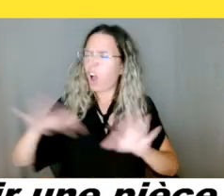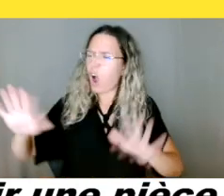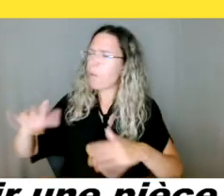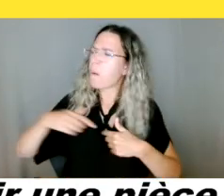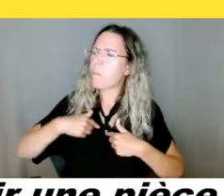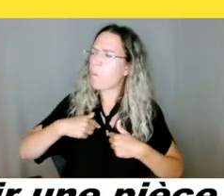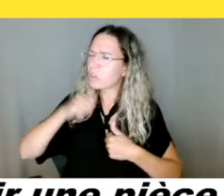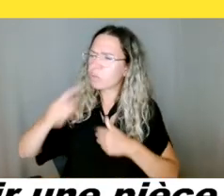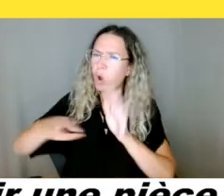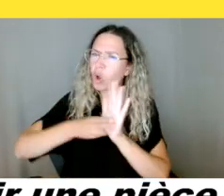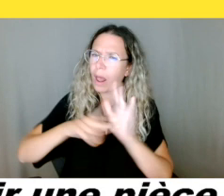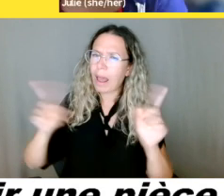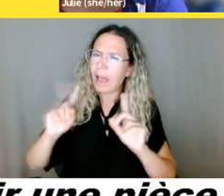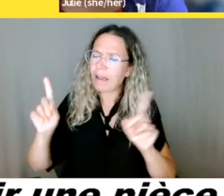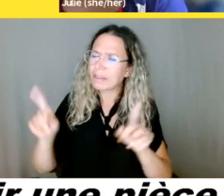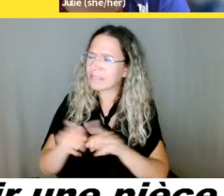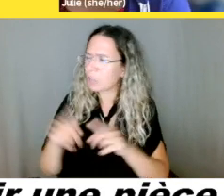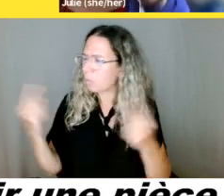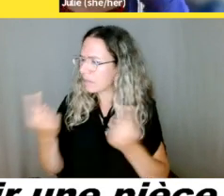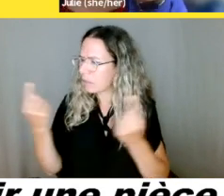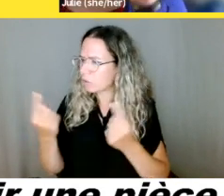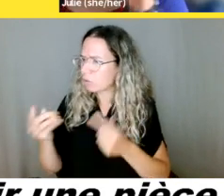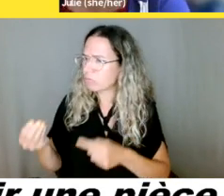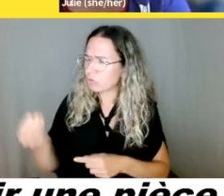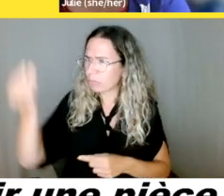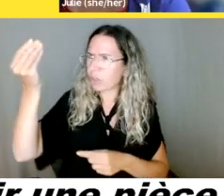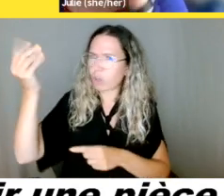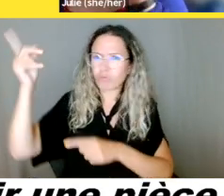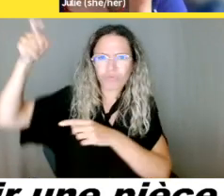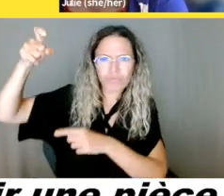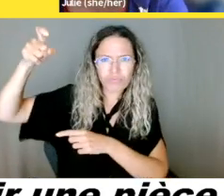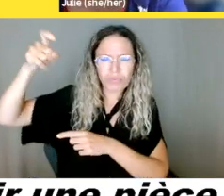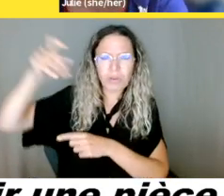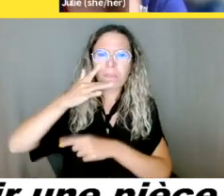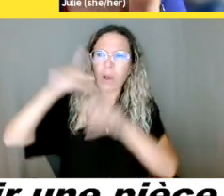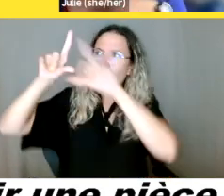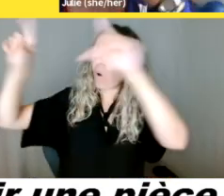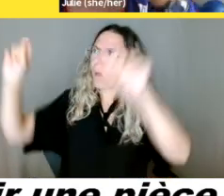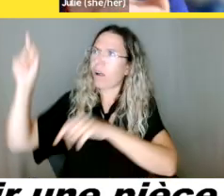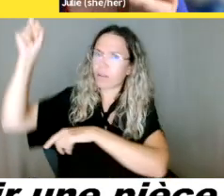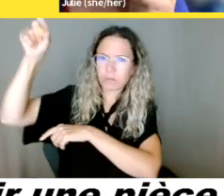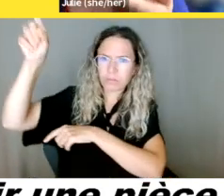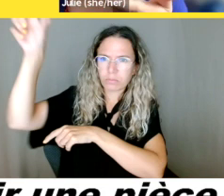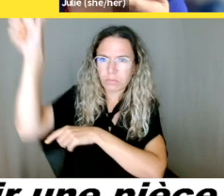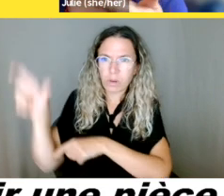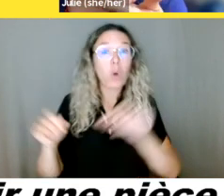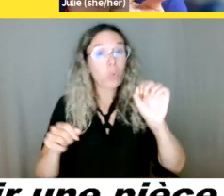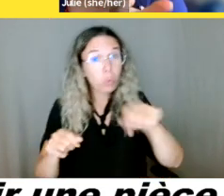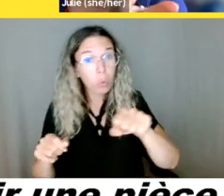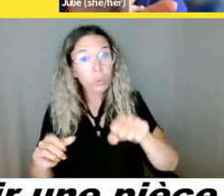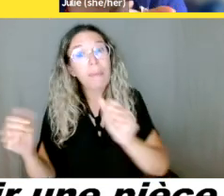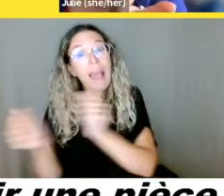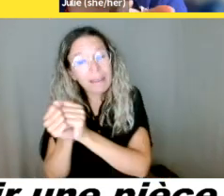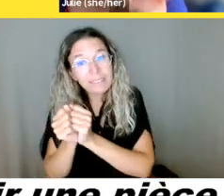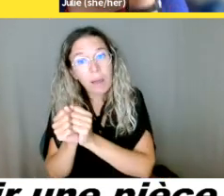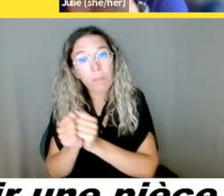de l'auto, là. Oui, mais à chaque 5 ans, c'est valide pendant 5 ans. Donc, à chaque 5 ans, il faut payer. Maintenant, c'est rendu à 10 dollars